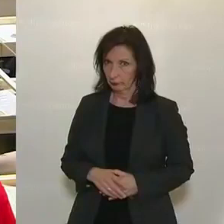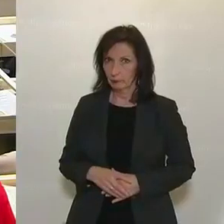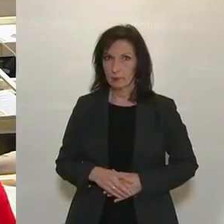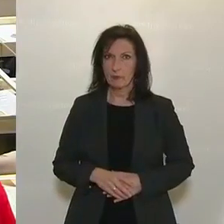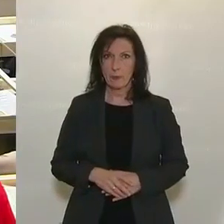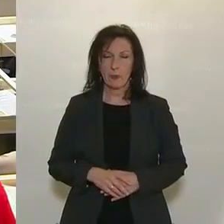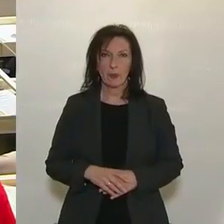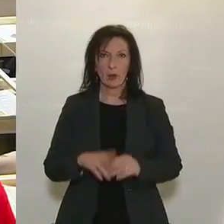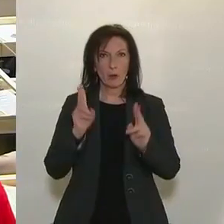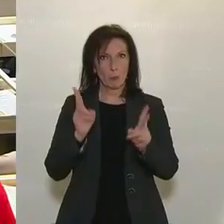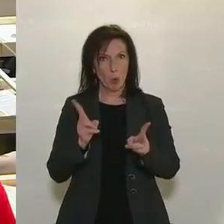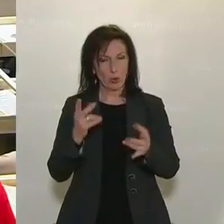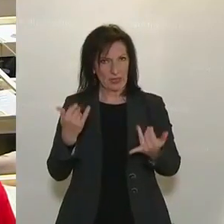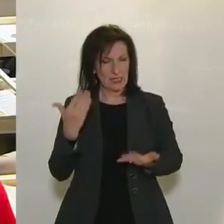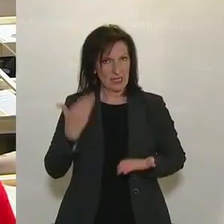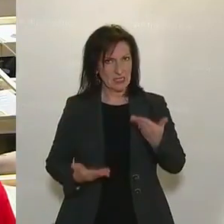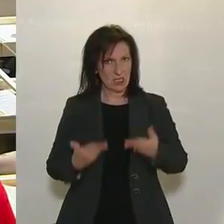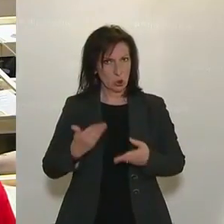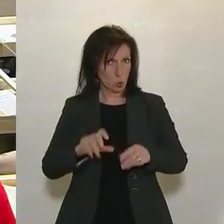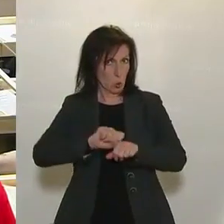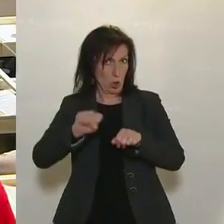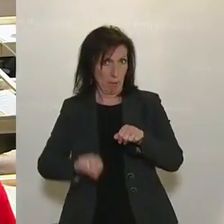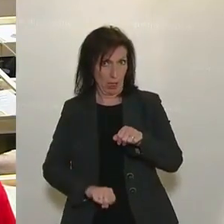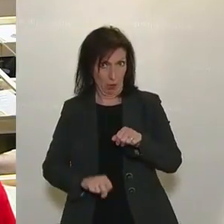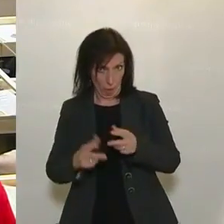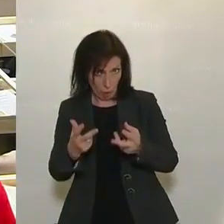Also, wir könnten die Sitzung unterbrechen, wenn das gewünscht ist.